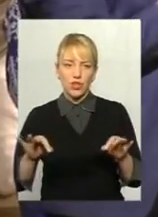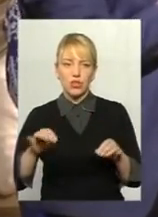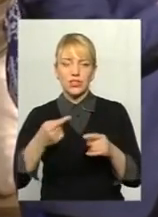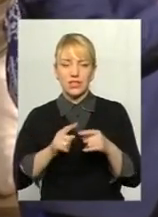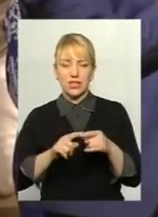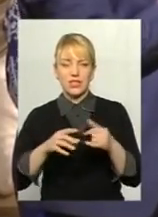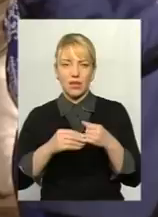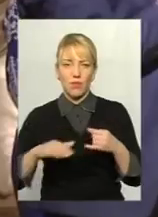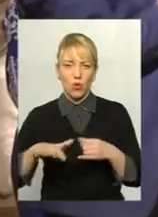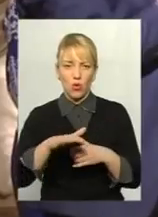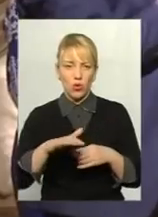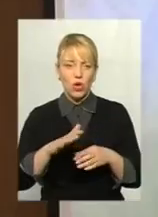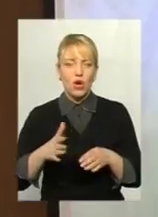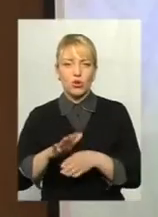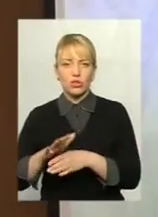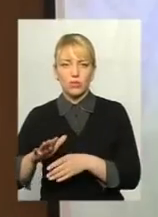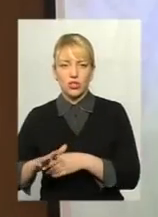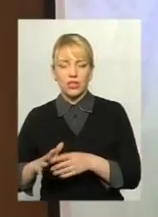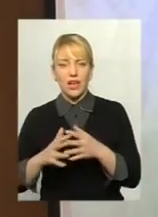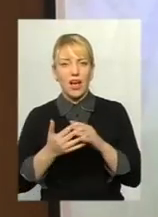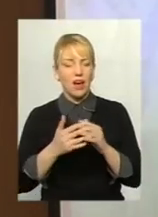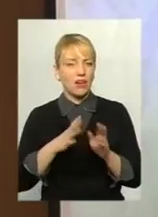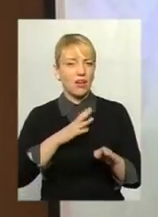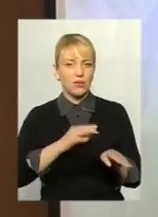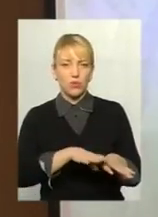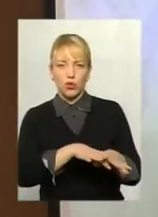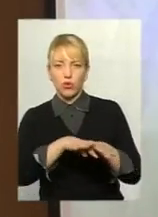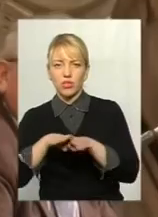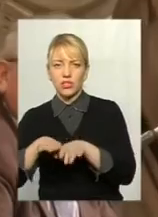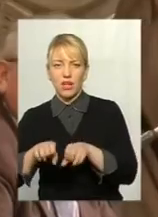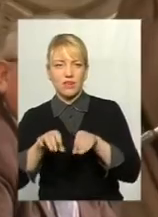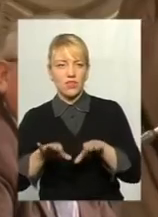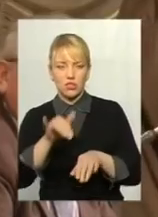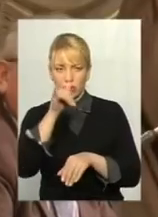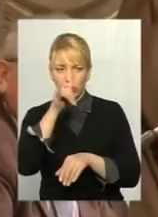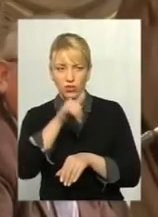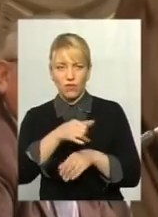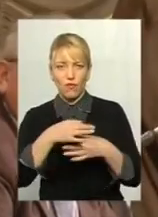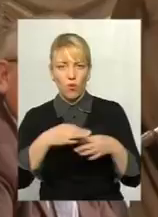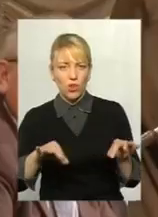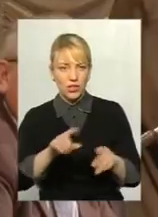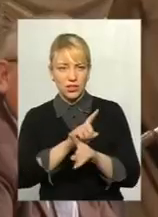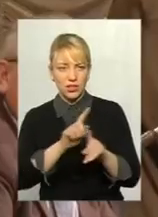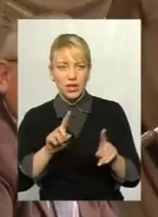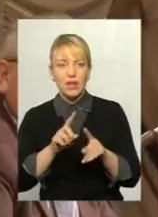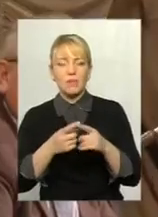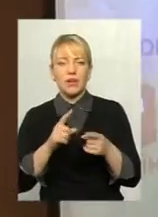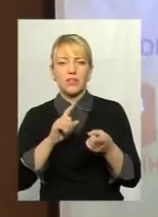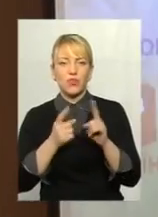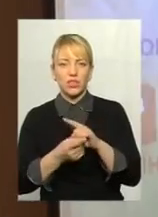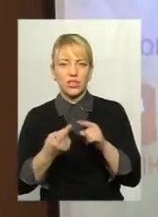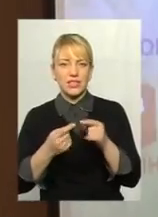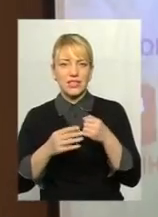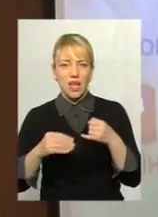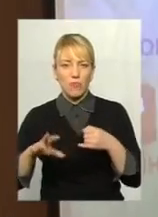Аграрії та представники громадських сільськогосподарських організацій були одностайні в рішенні не дозволити перетворити чорноземи на крам. На їхню думку, це